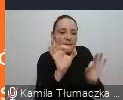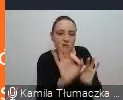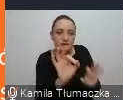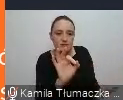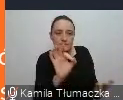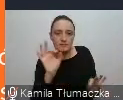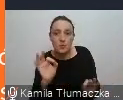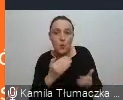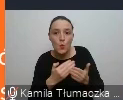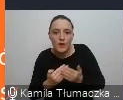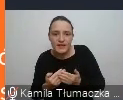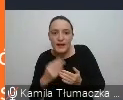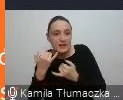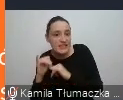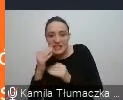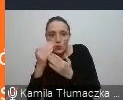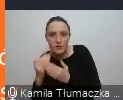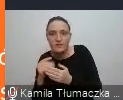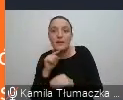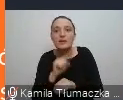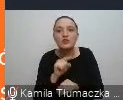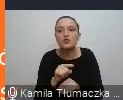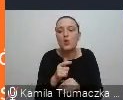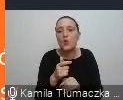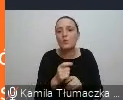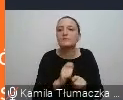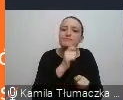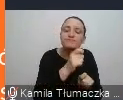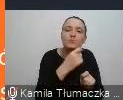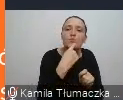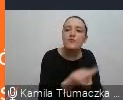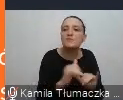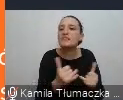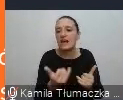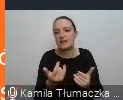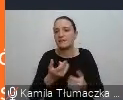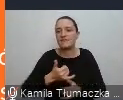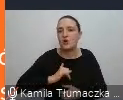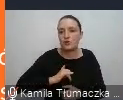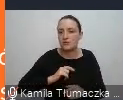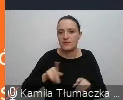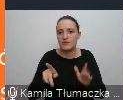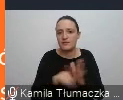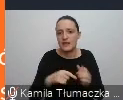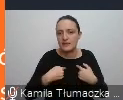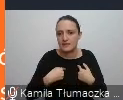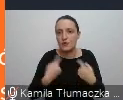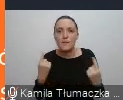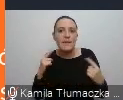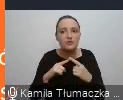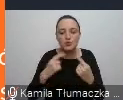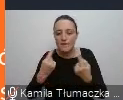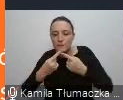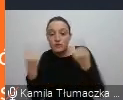i tego nie mówimy, ale rozstawiamy karty tak, jak nam się po prostu to wydaje. Nie